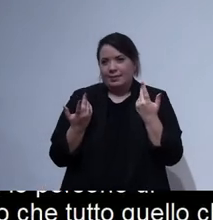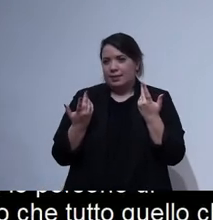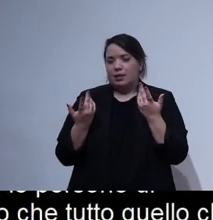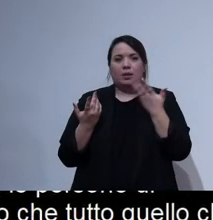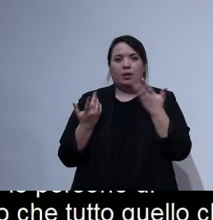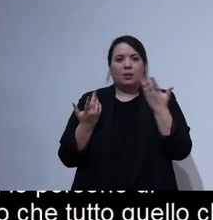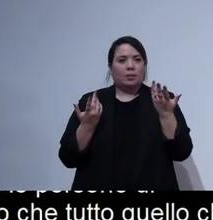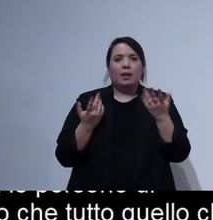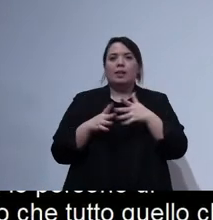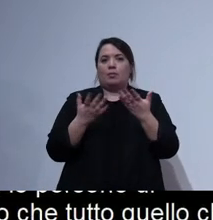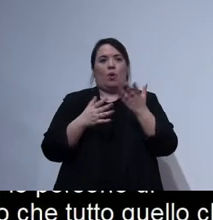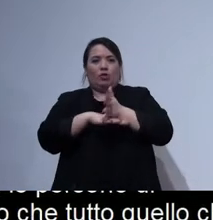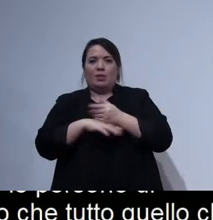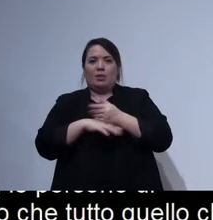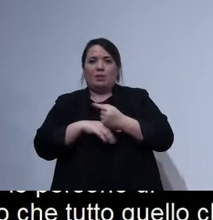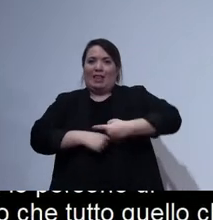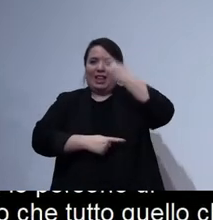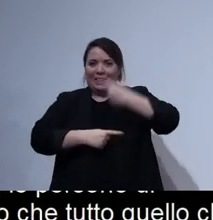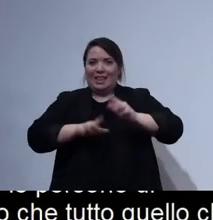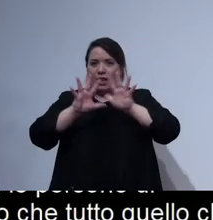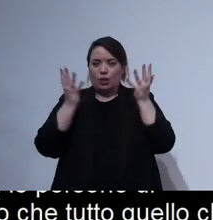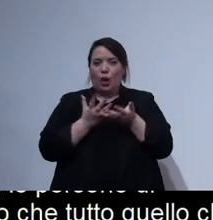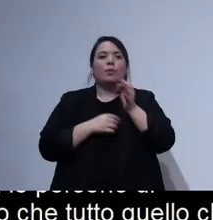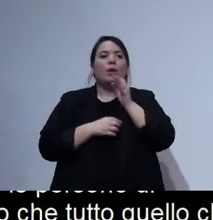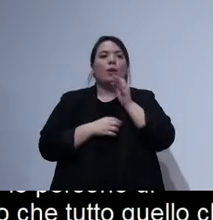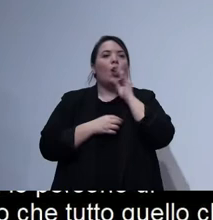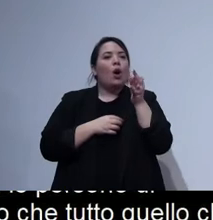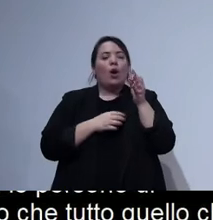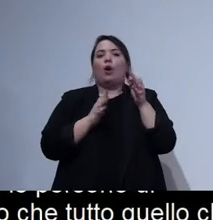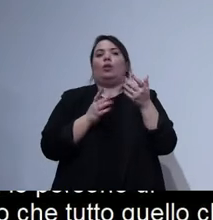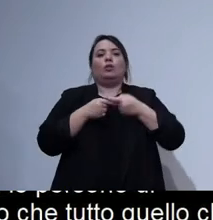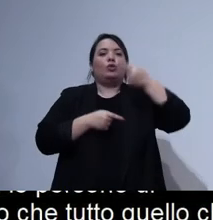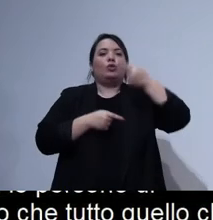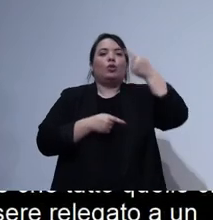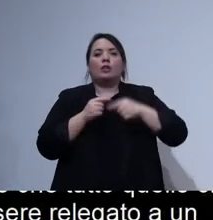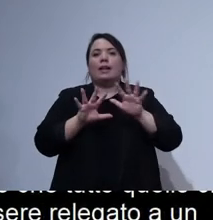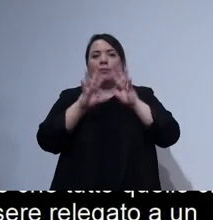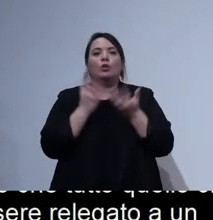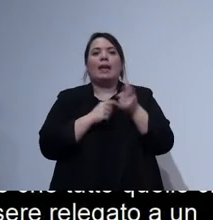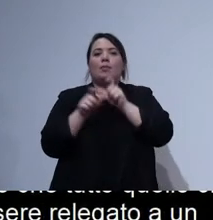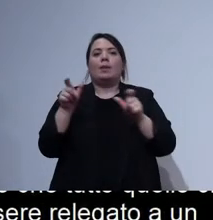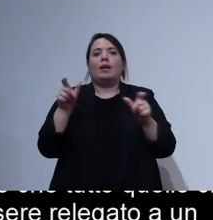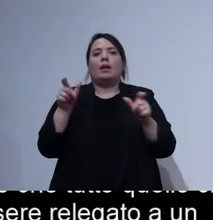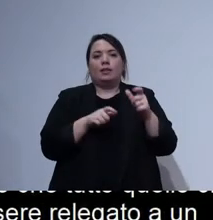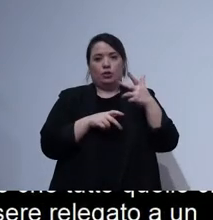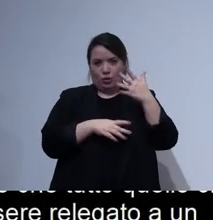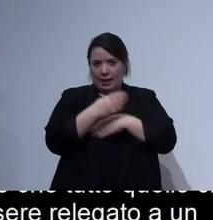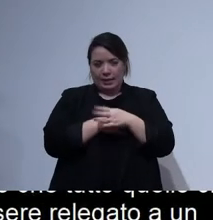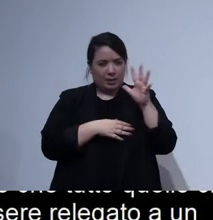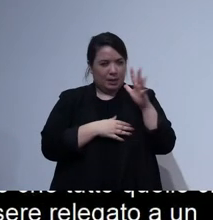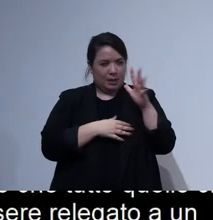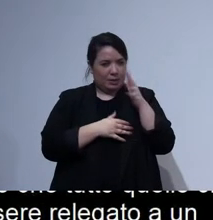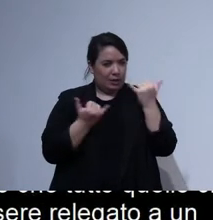Accessibility Day e la giornata mondiale per le persone con disabilità a dicembre, mi pare,